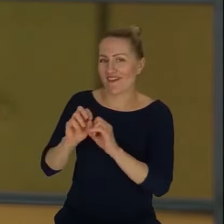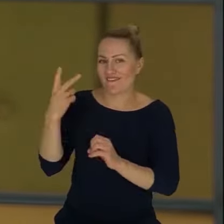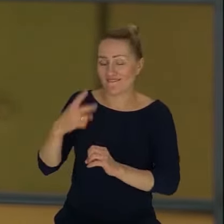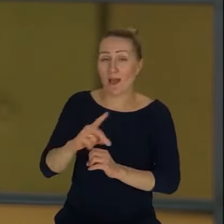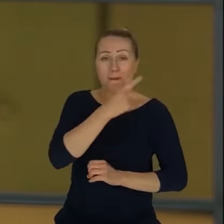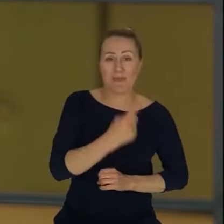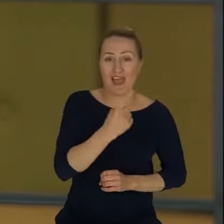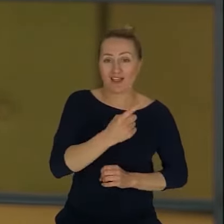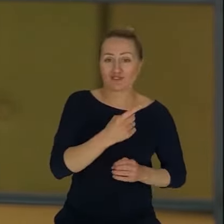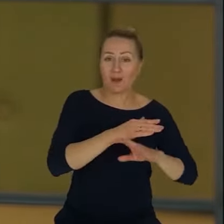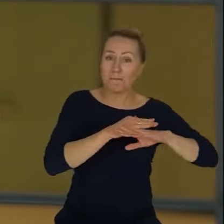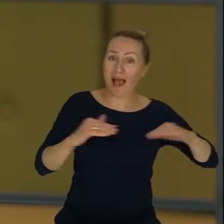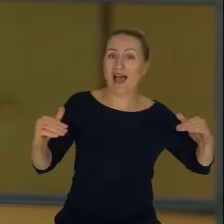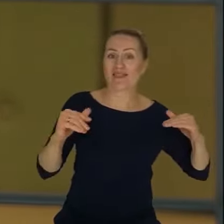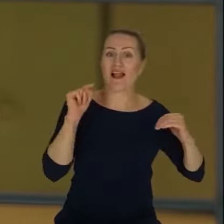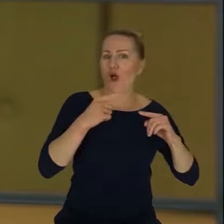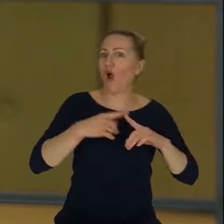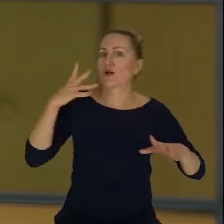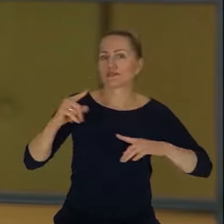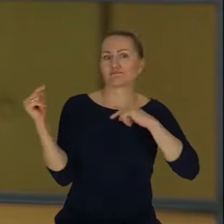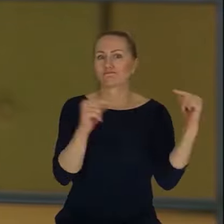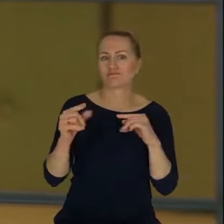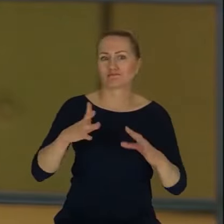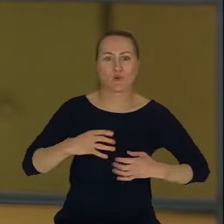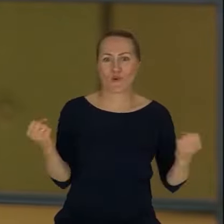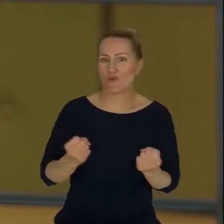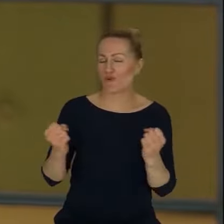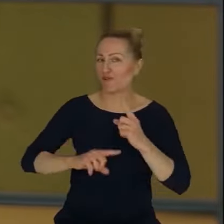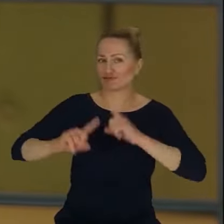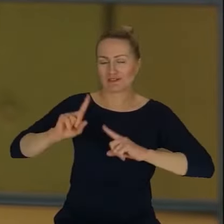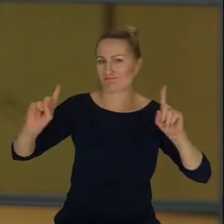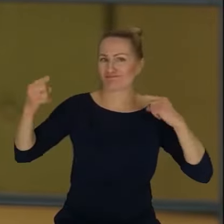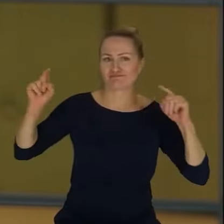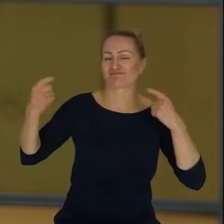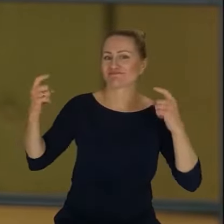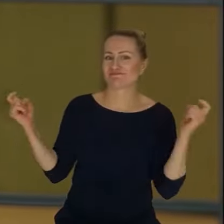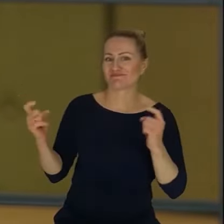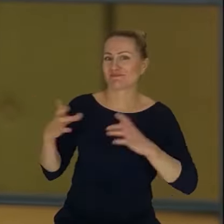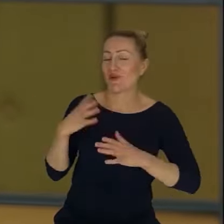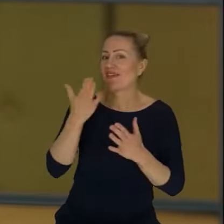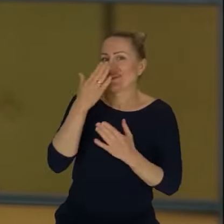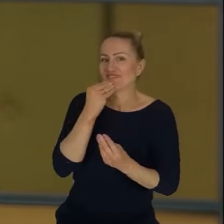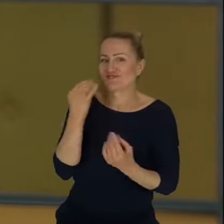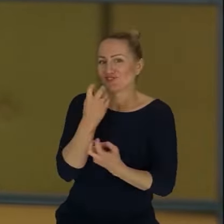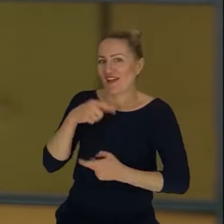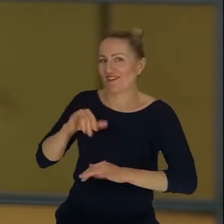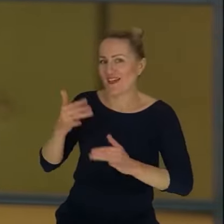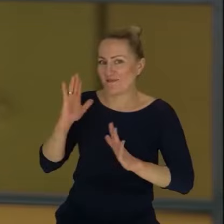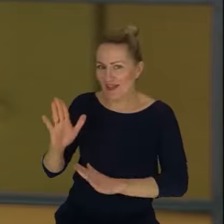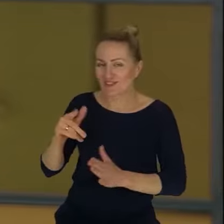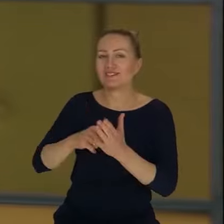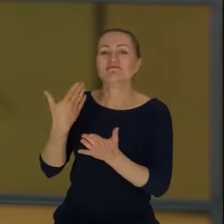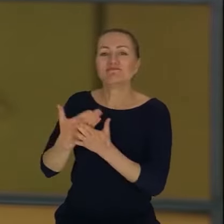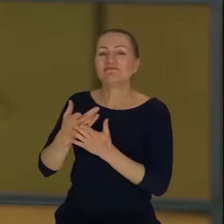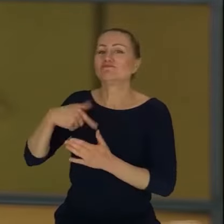tam było ostro. I skrzyło momentami między nami, dyskutantami. Ciekawe jak będzie tutaj. I skrzyło dlatego, że w wielu sprawach się nie zgadzaliśmy.